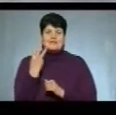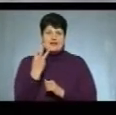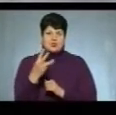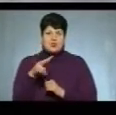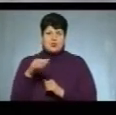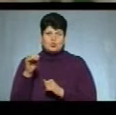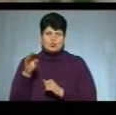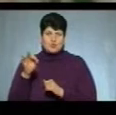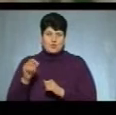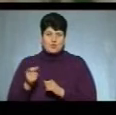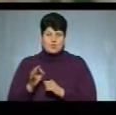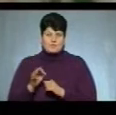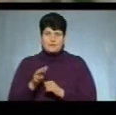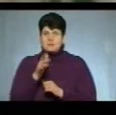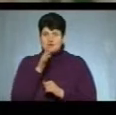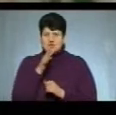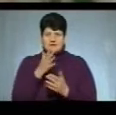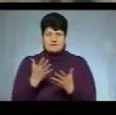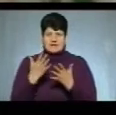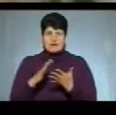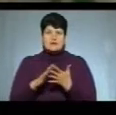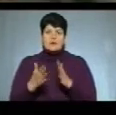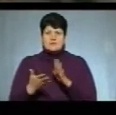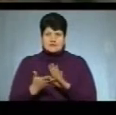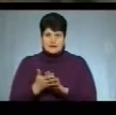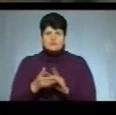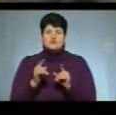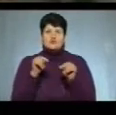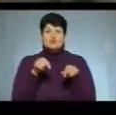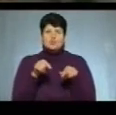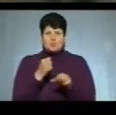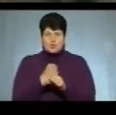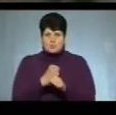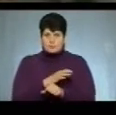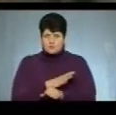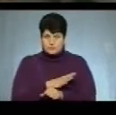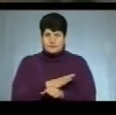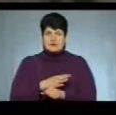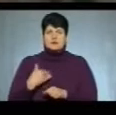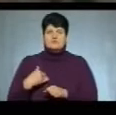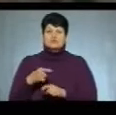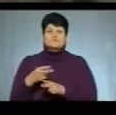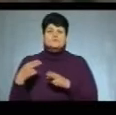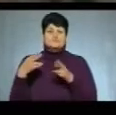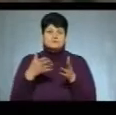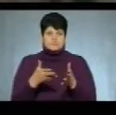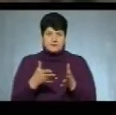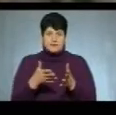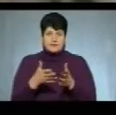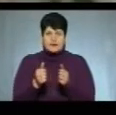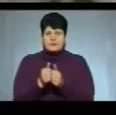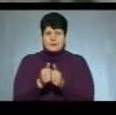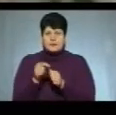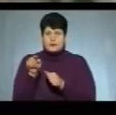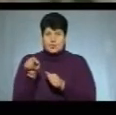«Під час зв'ясовування обставин, що він тут робив і для чого він тут знаходиться, неподалік